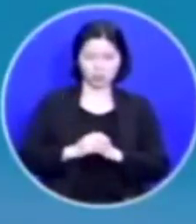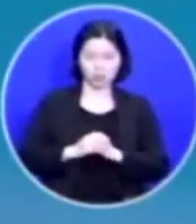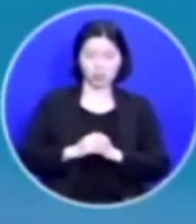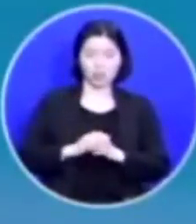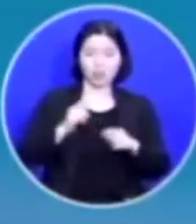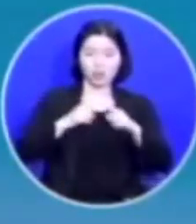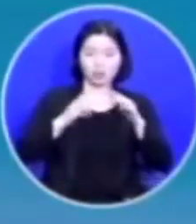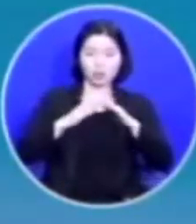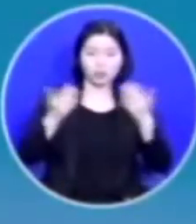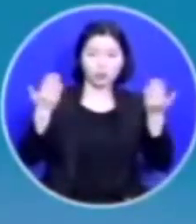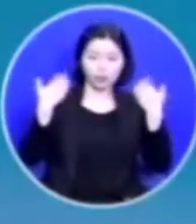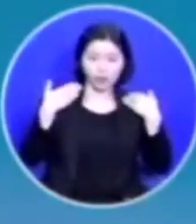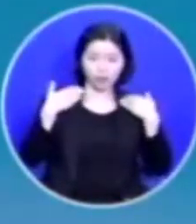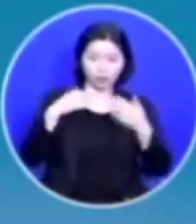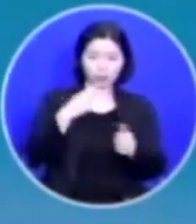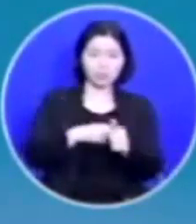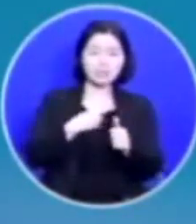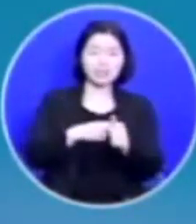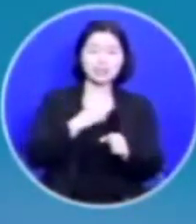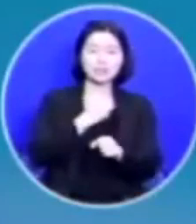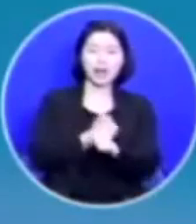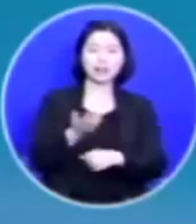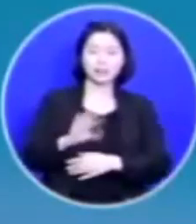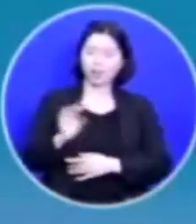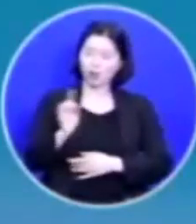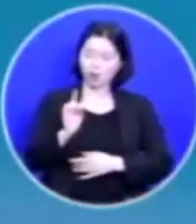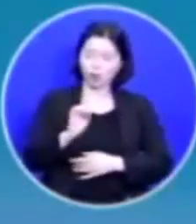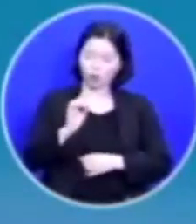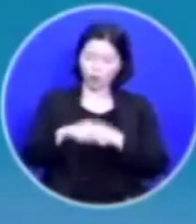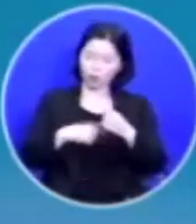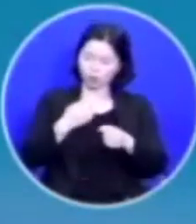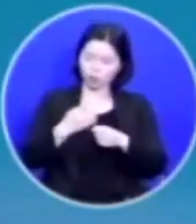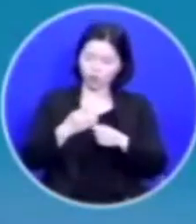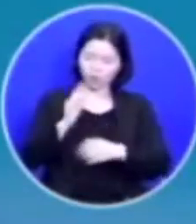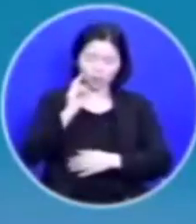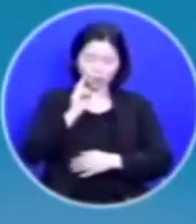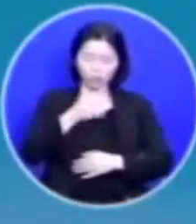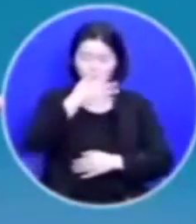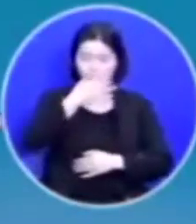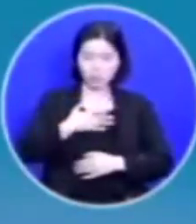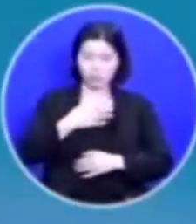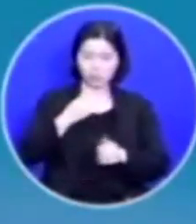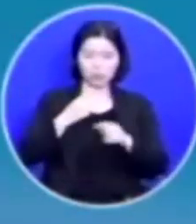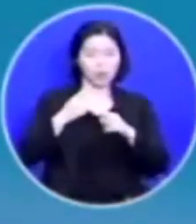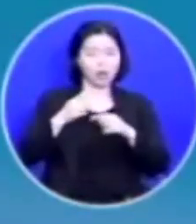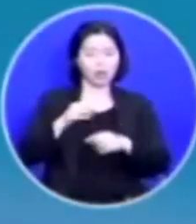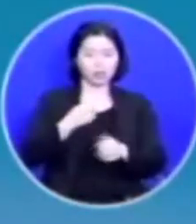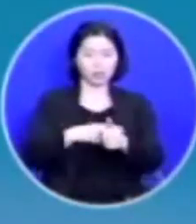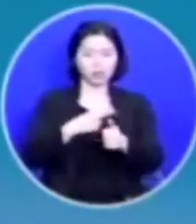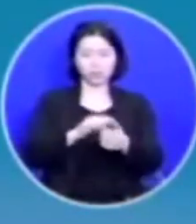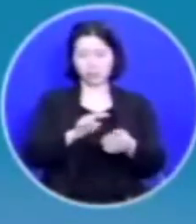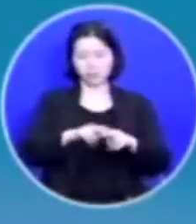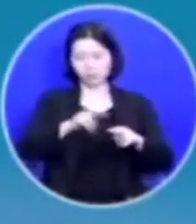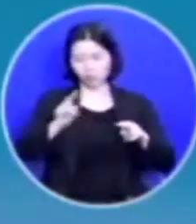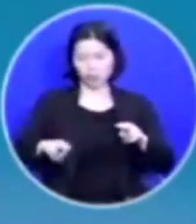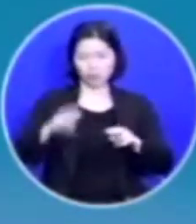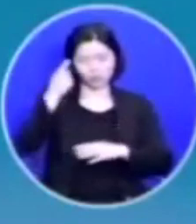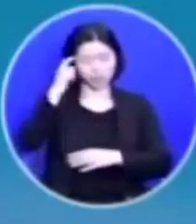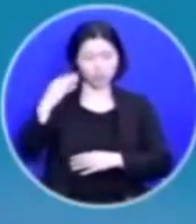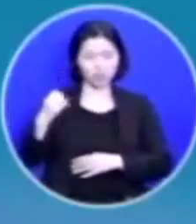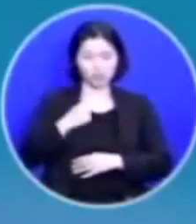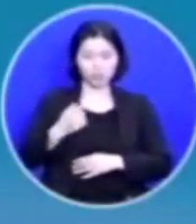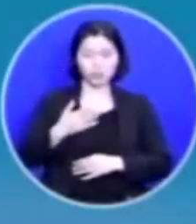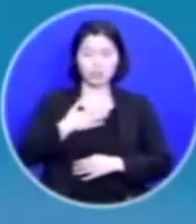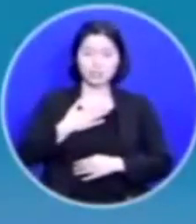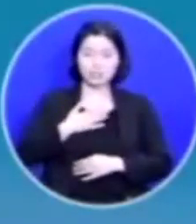교사를 했는데 어느 해 너무 힘들어서 교회학교 교사를 그만두시겠다고 생각하고 제